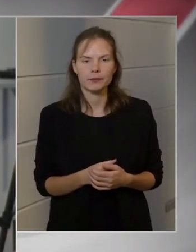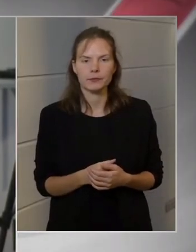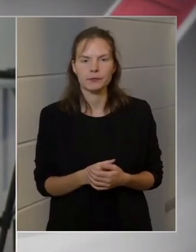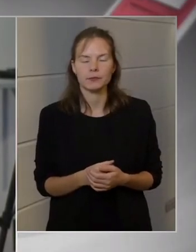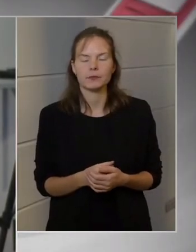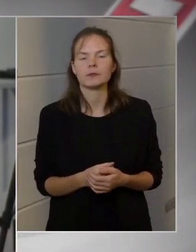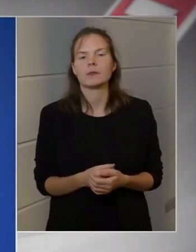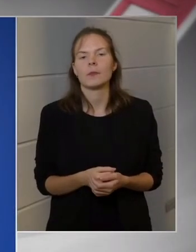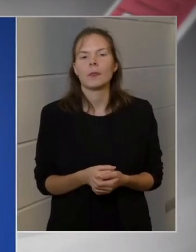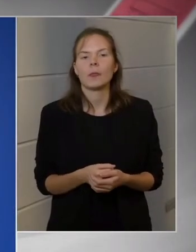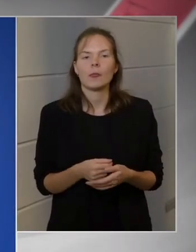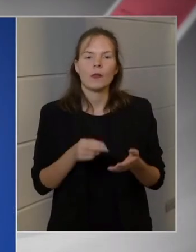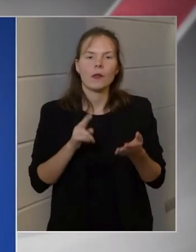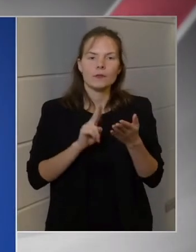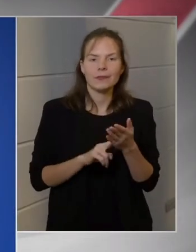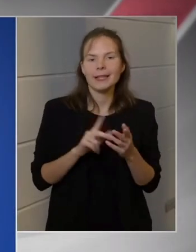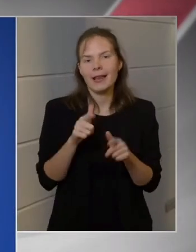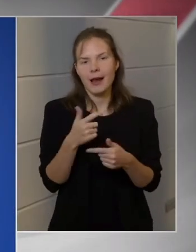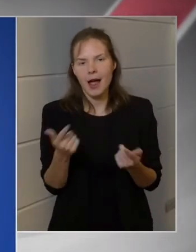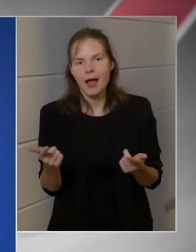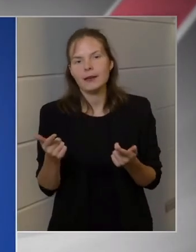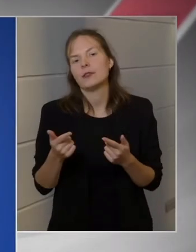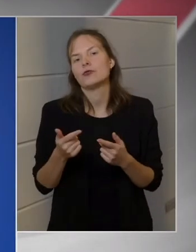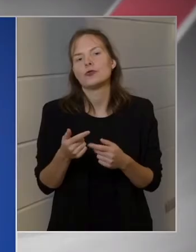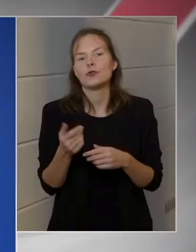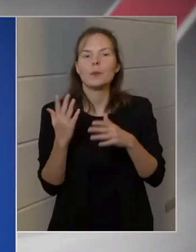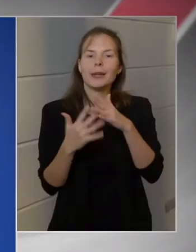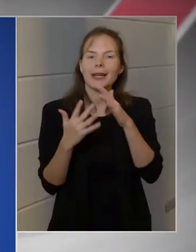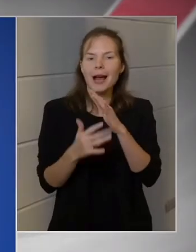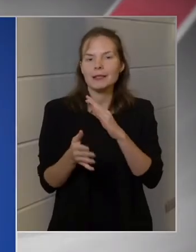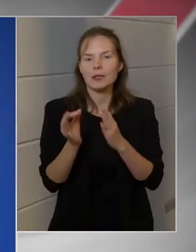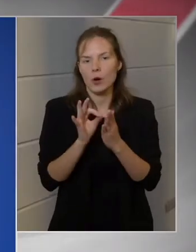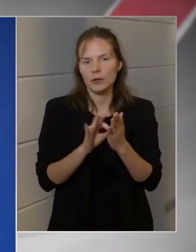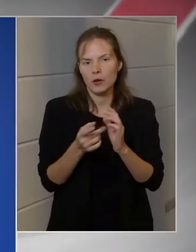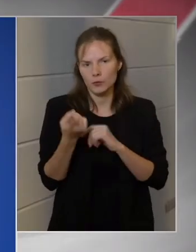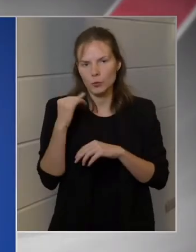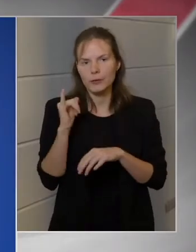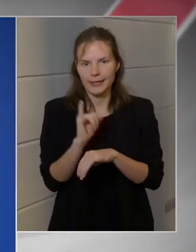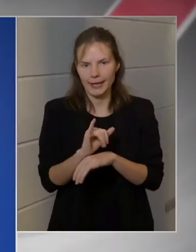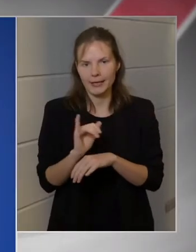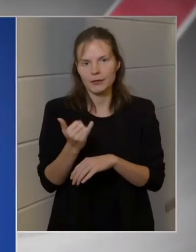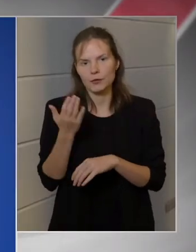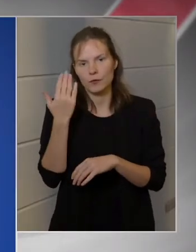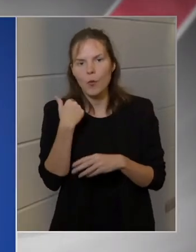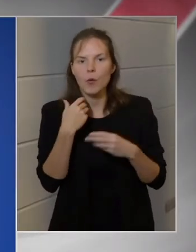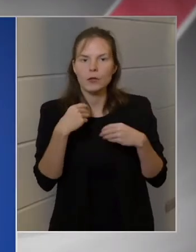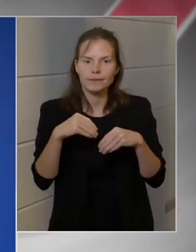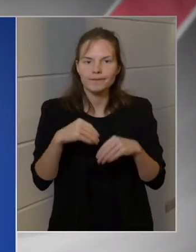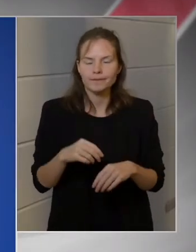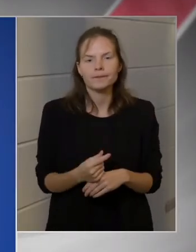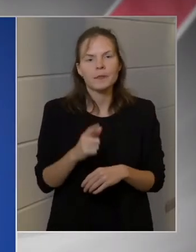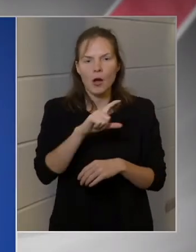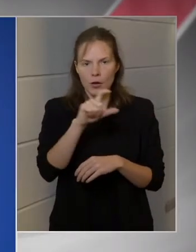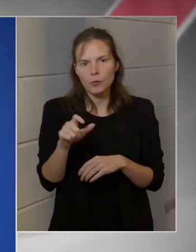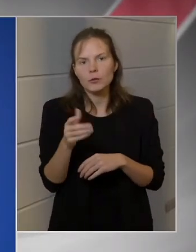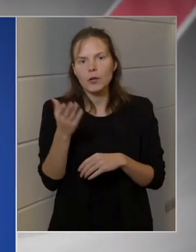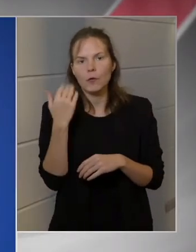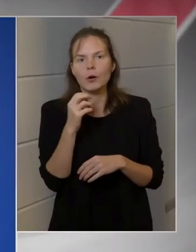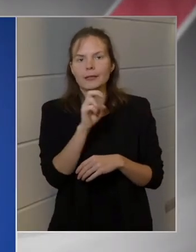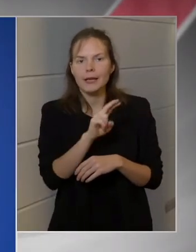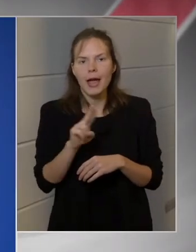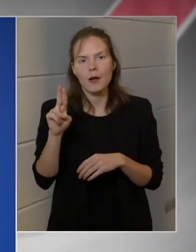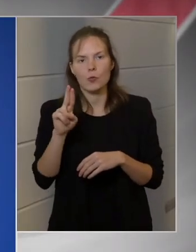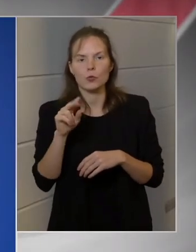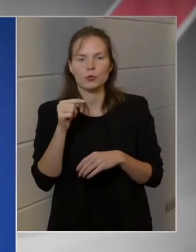Az illegális migrációs adatokat már múlt héten is ismertettem. Azóta volt egy európai uniós